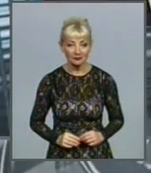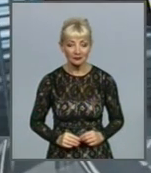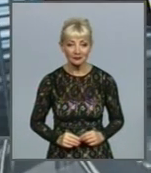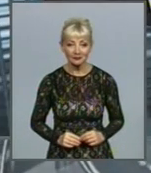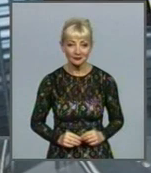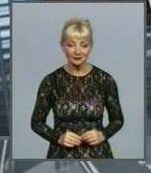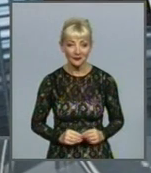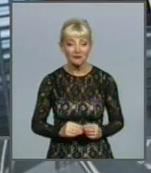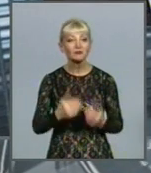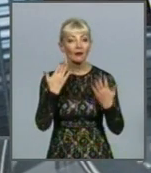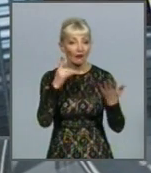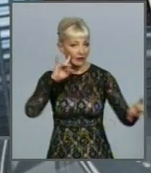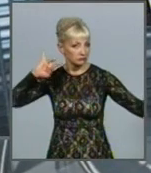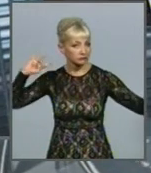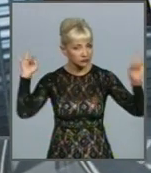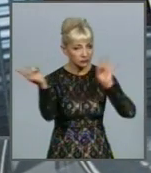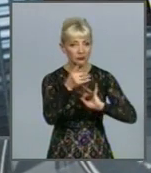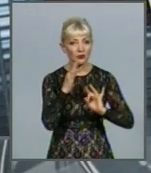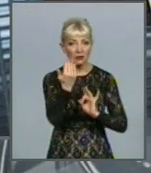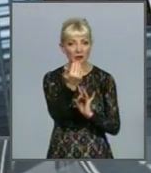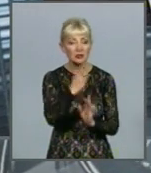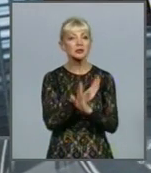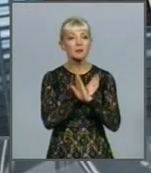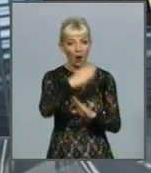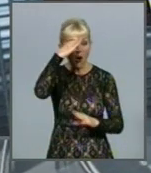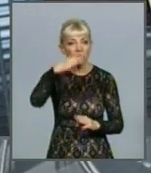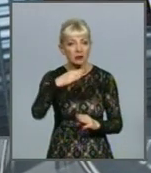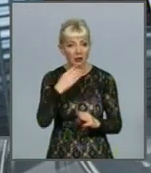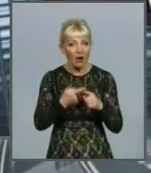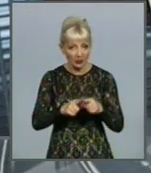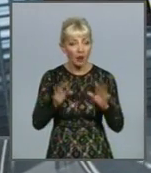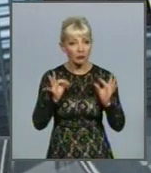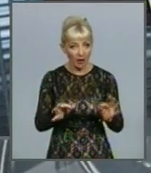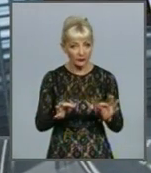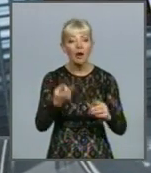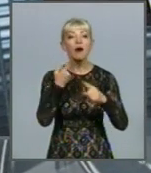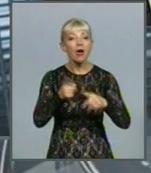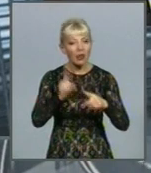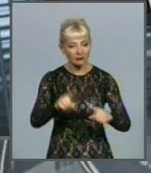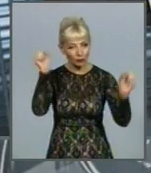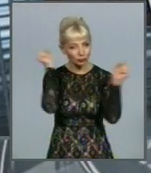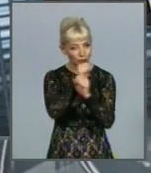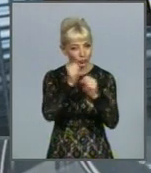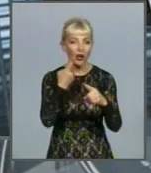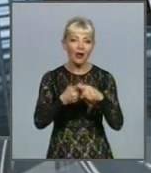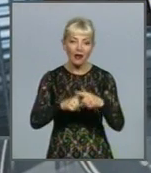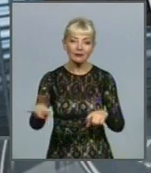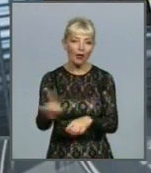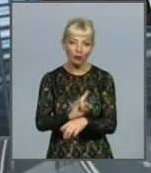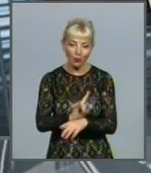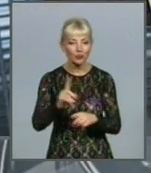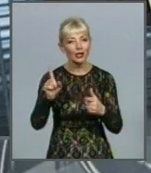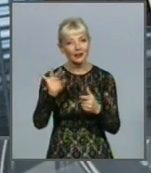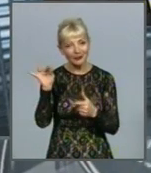Пішли слухи о смерти твоєго отця, Родіон. Наскільки вони відповідають в действійність? Це чушь. Це ложь і неправда. Це